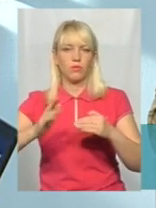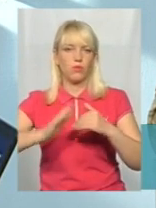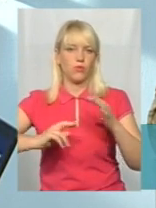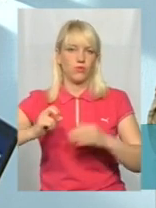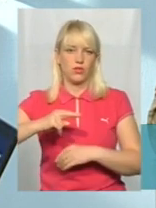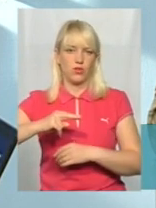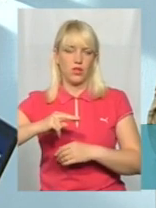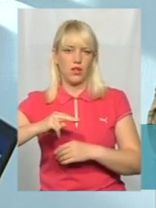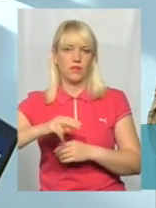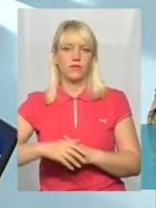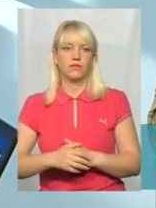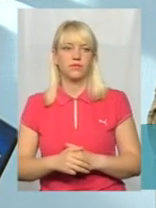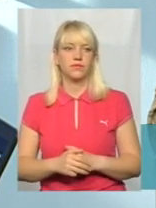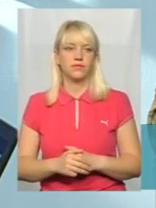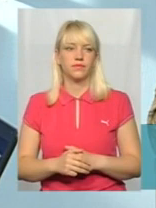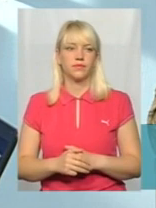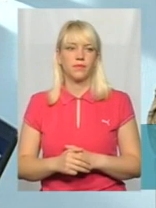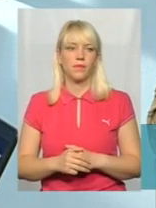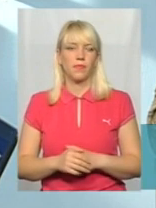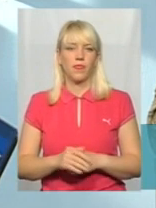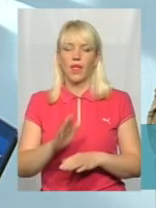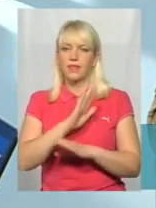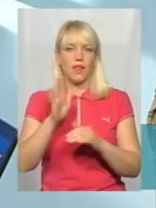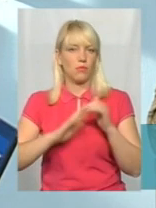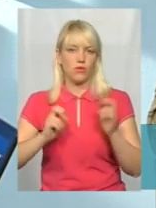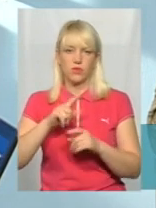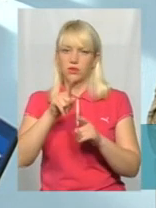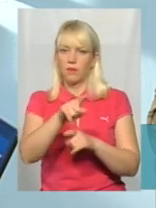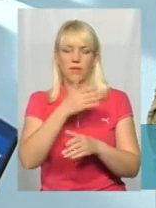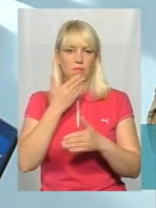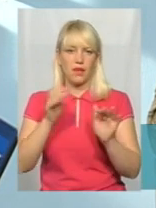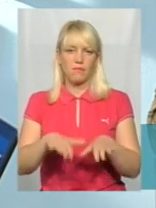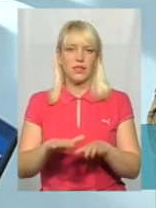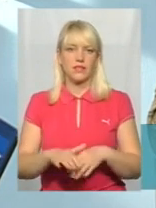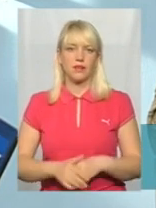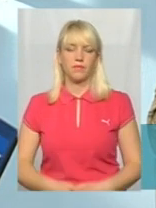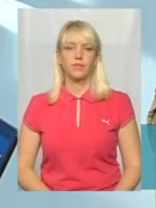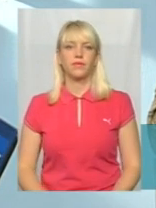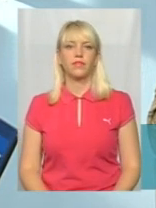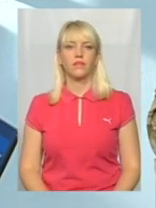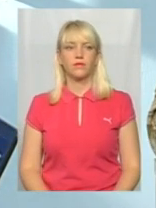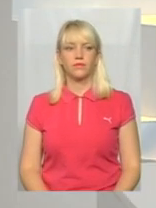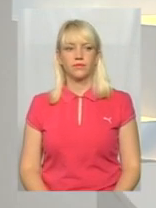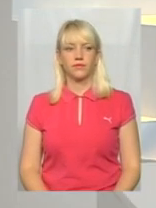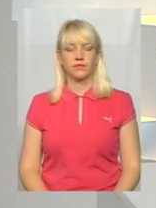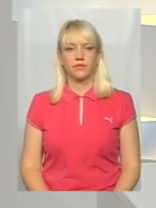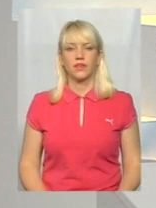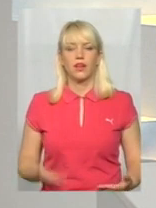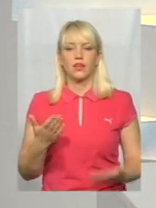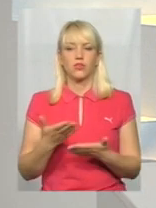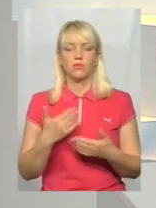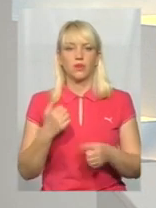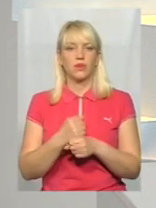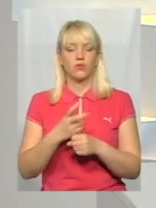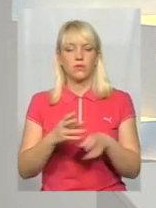непрофесіоналам там немає місця, розумієте. А якщо ми працюємо за стандартами НАТО,